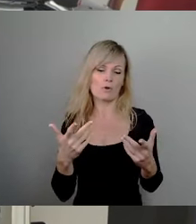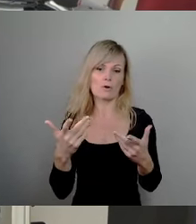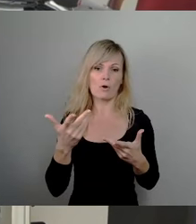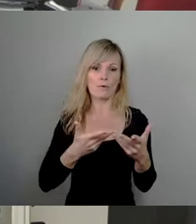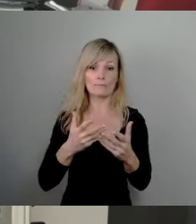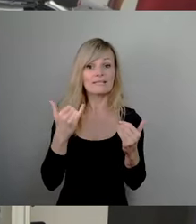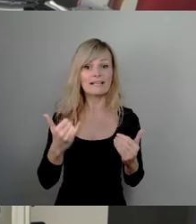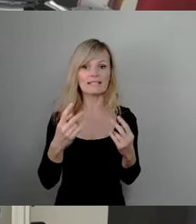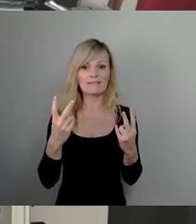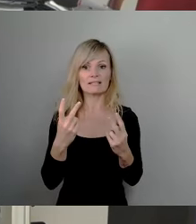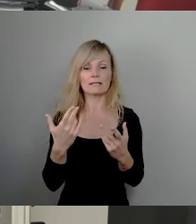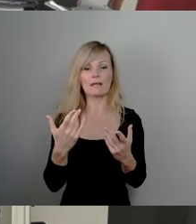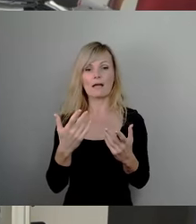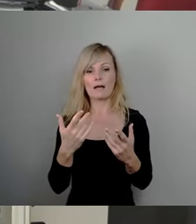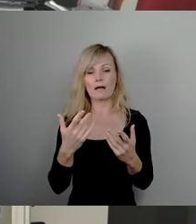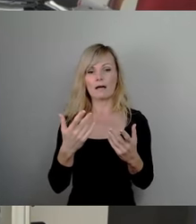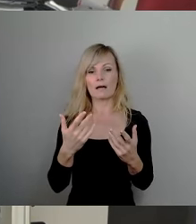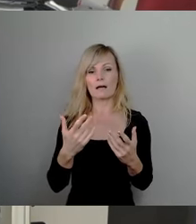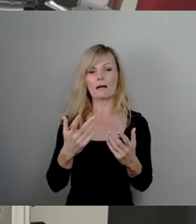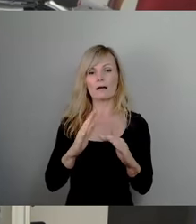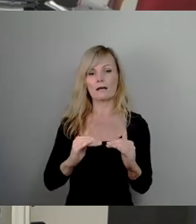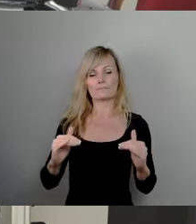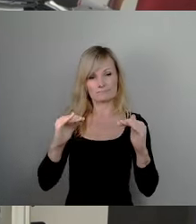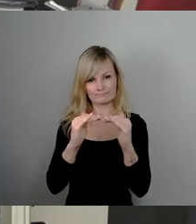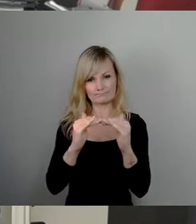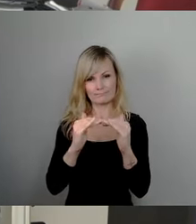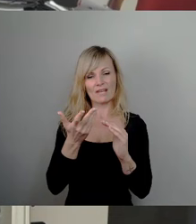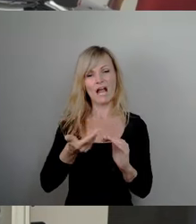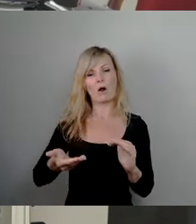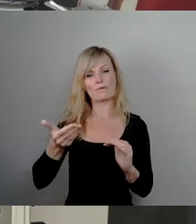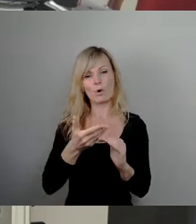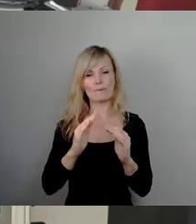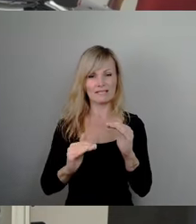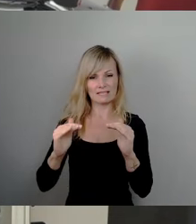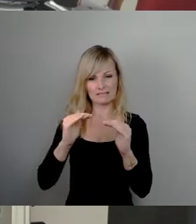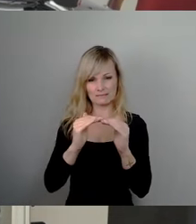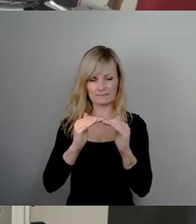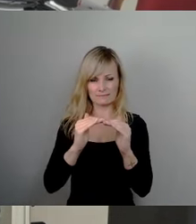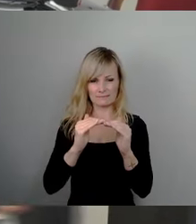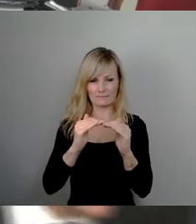aufkommensneutrale Umsetzung mit einem Körnchen Salz hier umzusetzen.